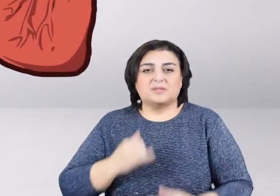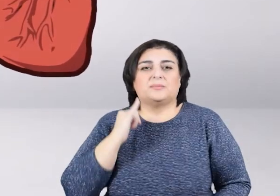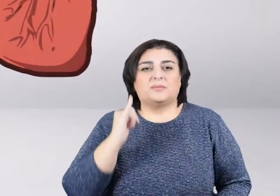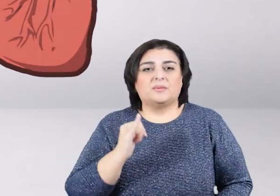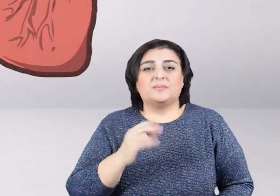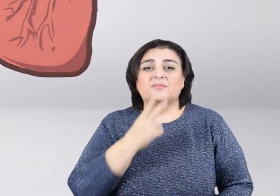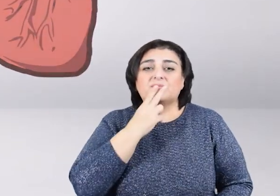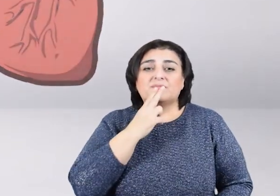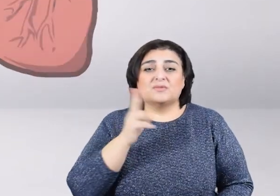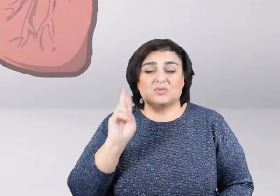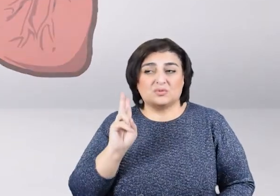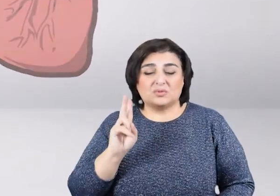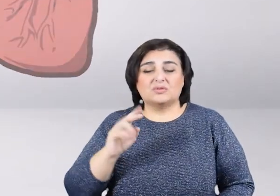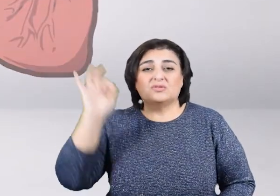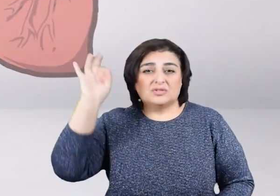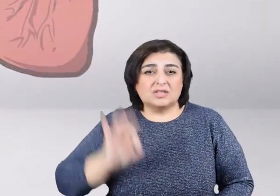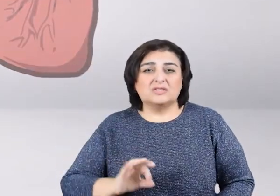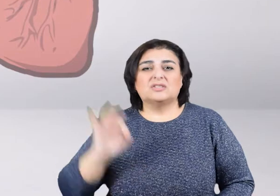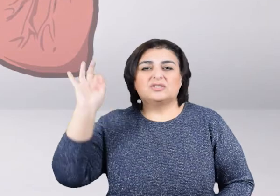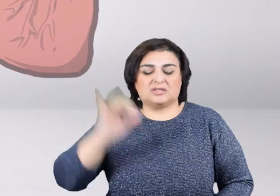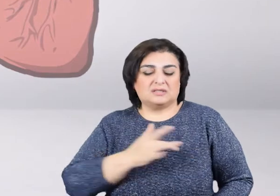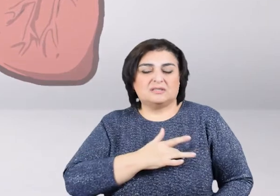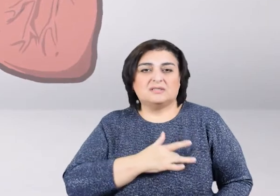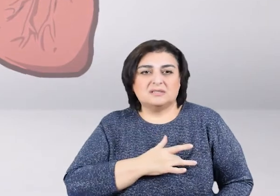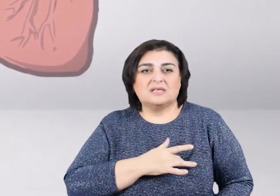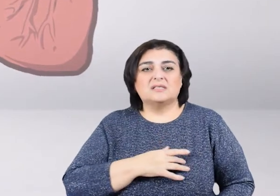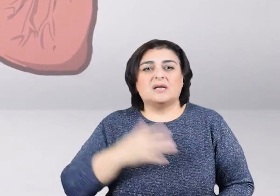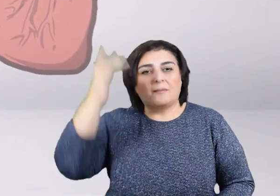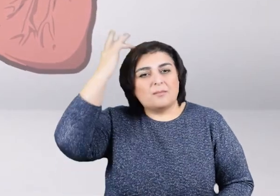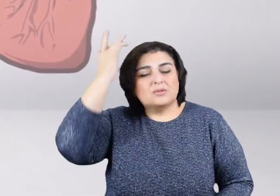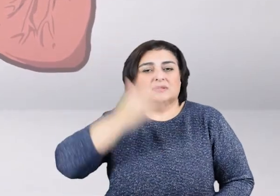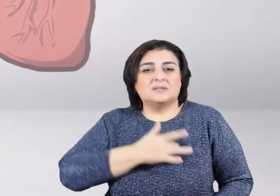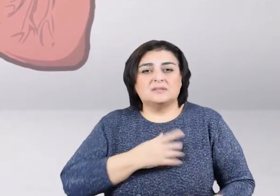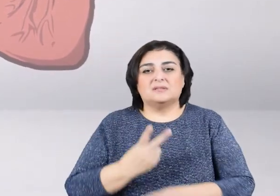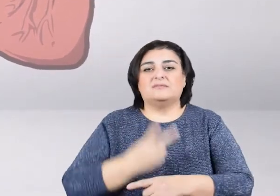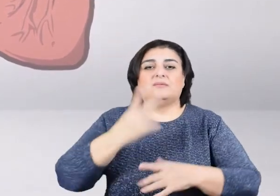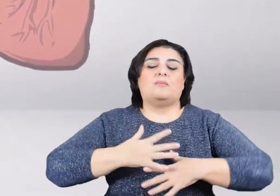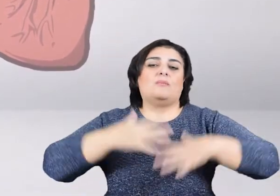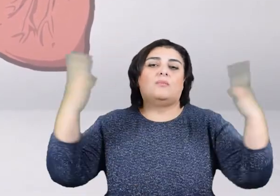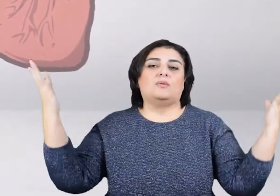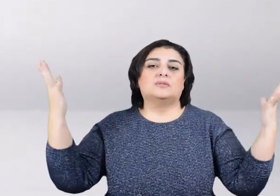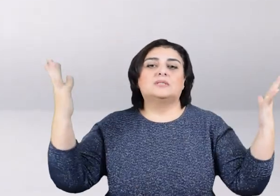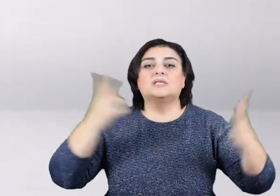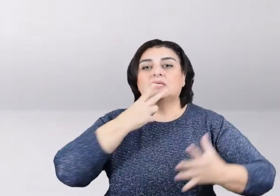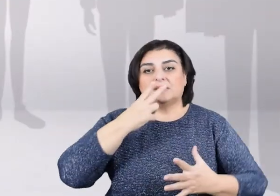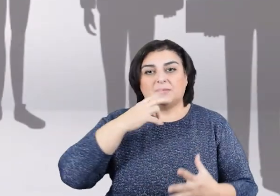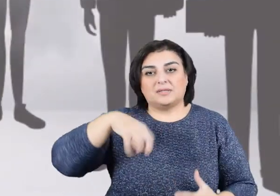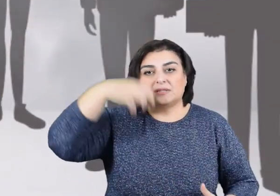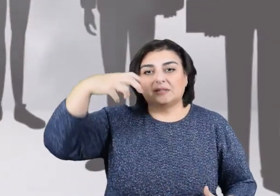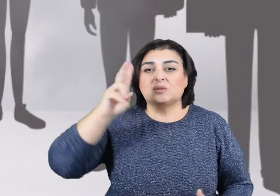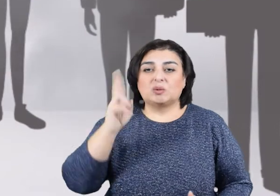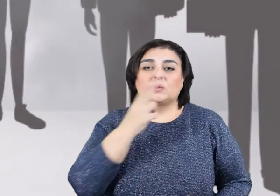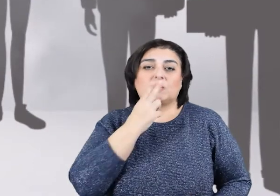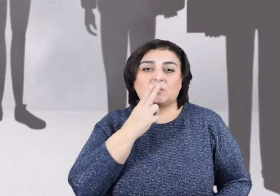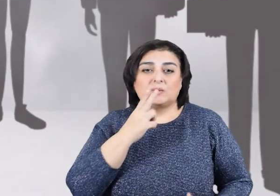çəkənlərdə digər xəstəliklərlə yanaşı ürəyin infarktalları daha çox baş verir və baş beynin insultu kidəbə çox olur. Tütün tüsüsü ilə